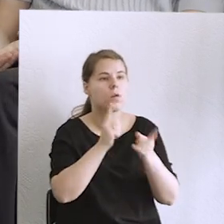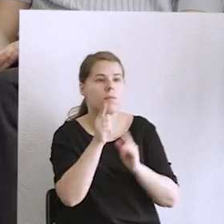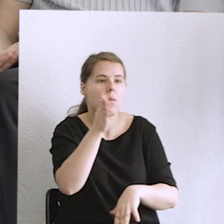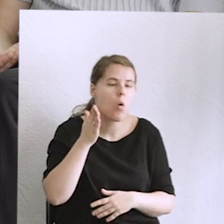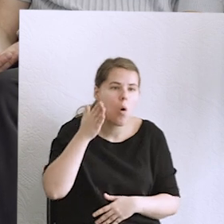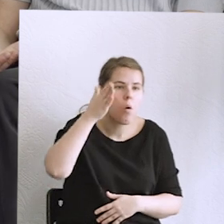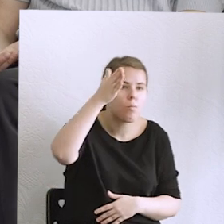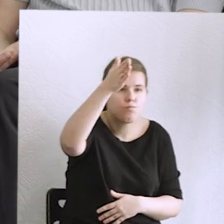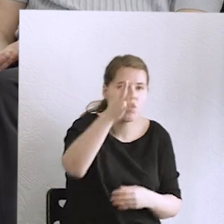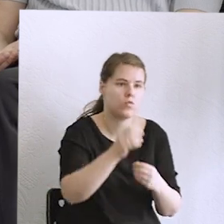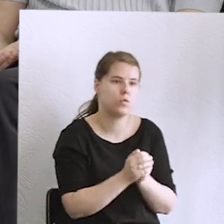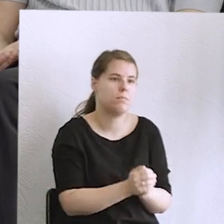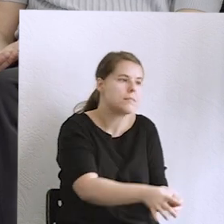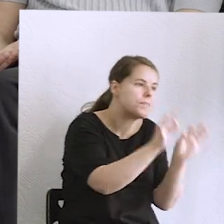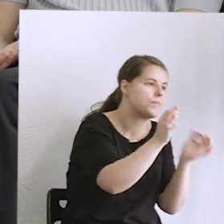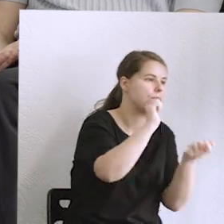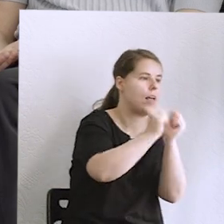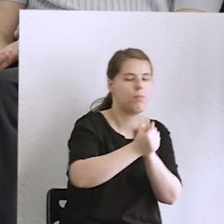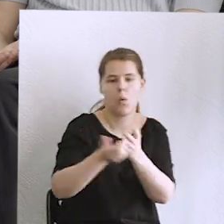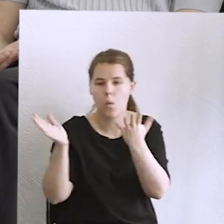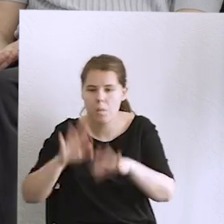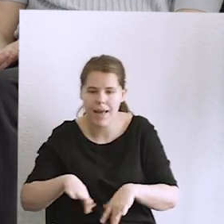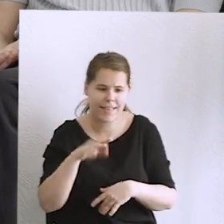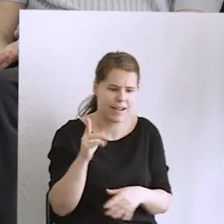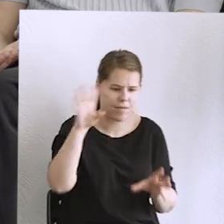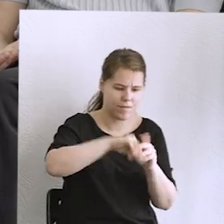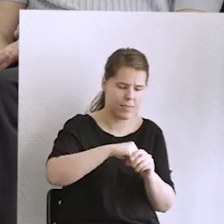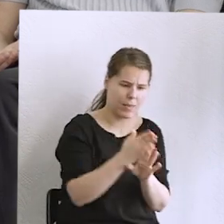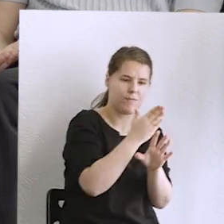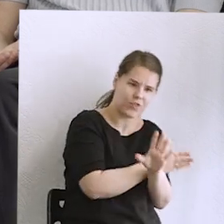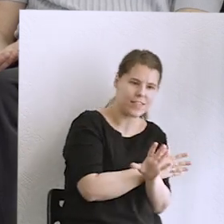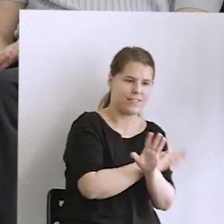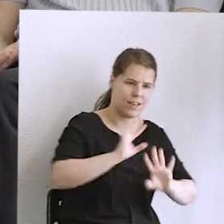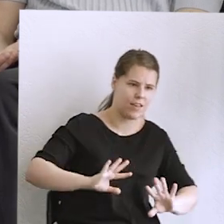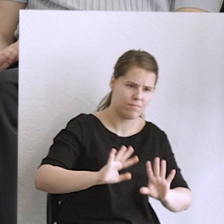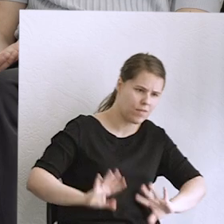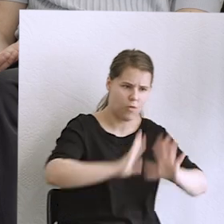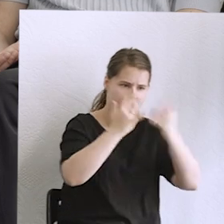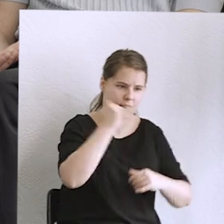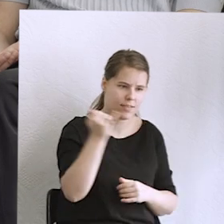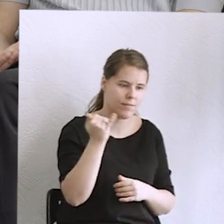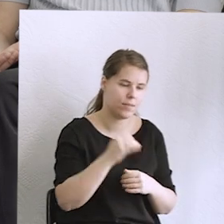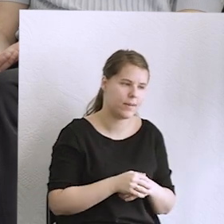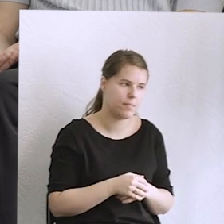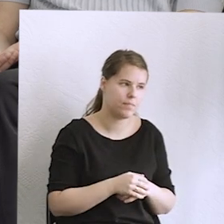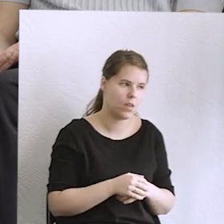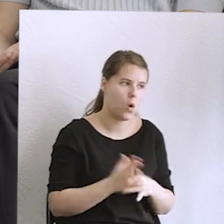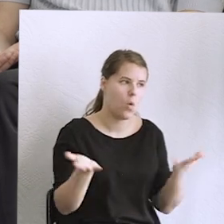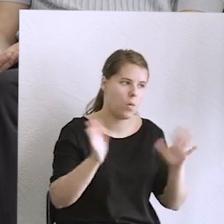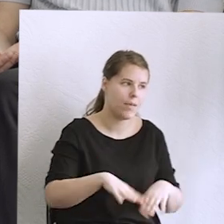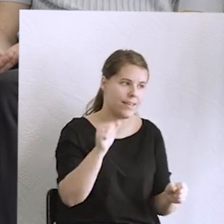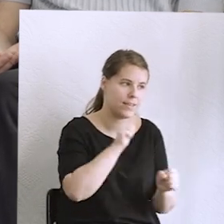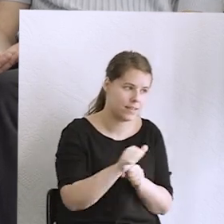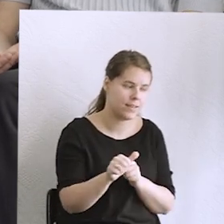Być może katastrofa, jak mówił Łukasz, ale na pewno rewolucja. Chociaż katastrofy już mamy akurat, bo wojna jest, ona jest i to jest